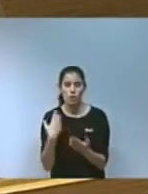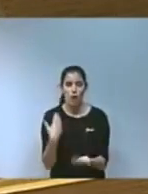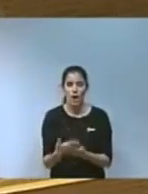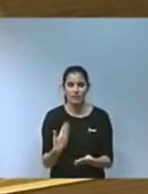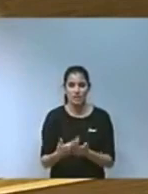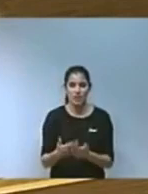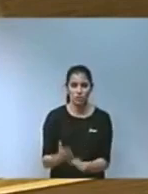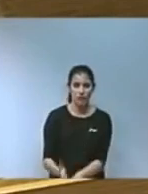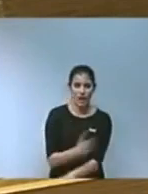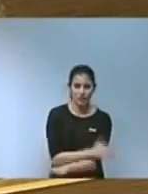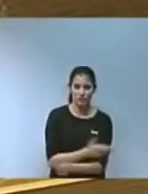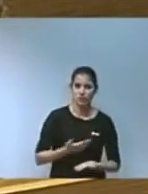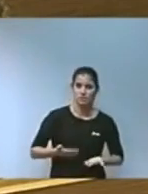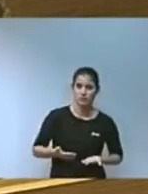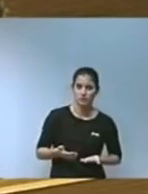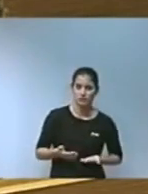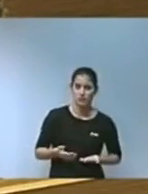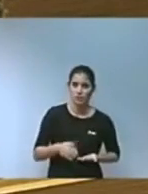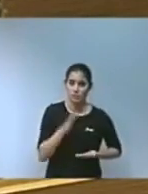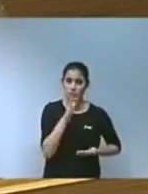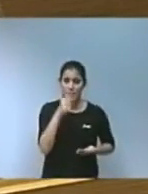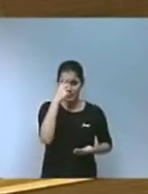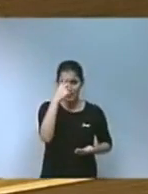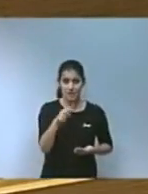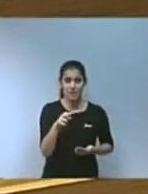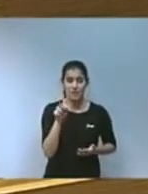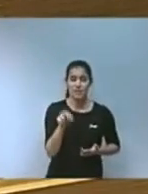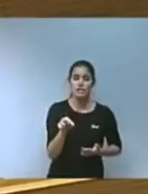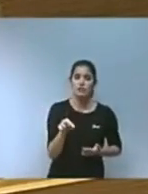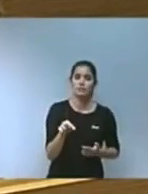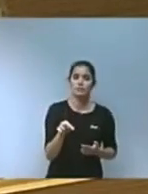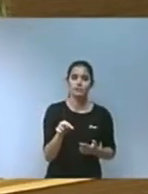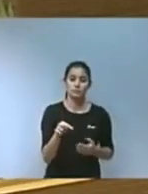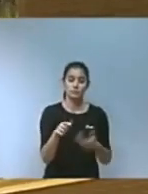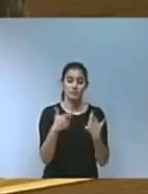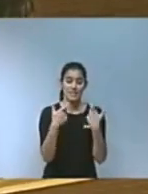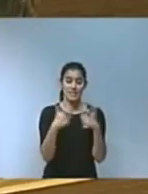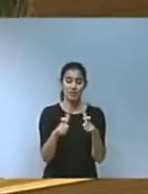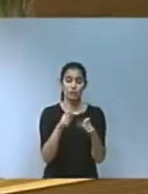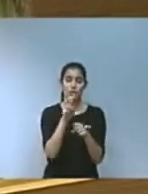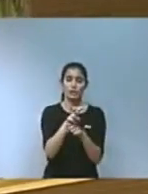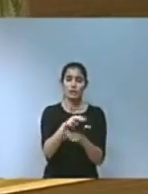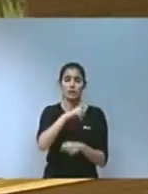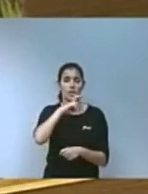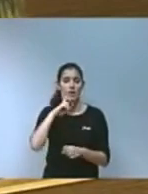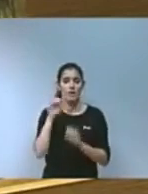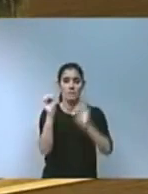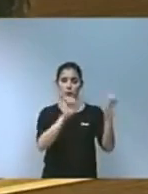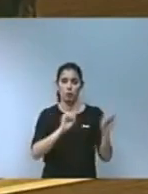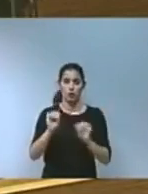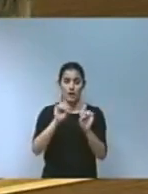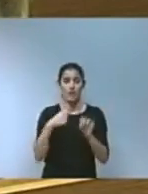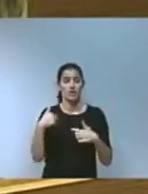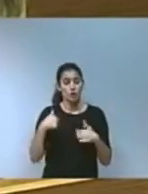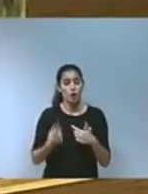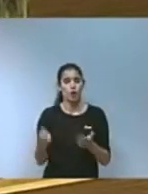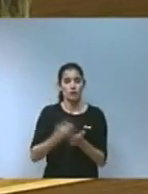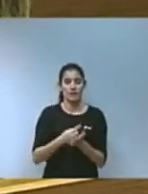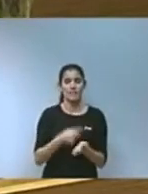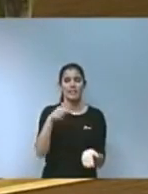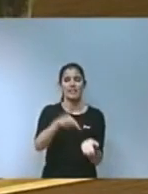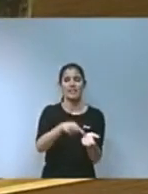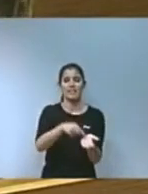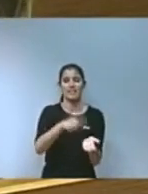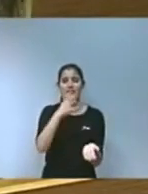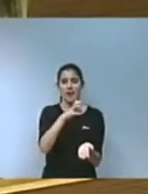ratificats que no se duen per davant el nostre sector agrícola i torni a reivindicar i torni a traslladar